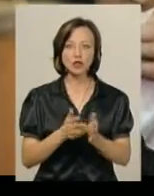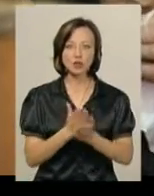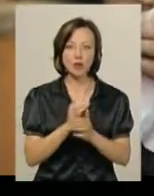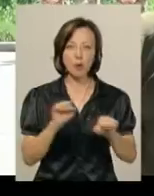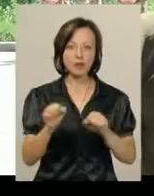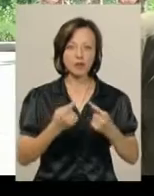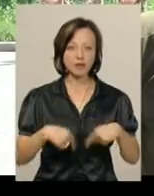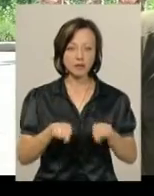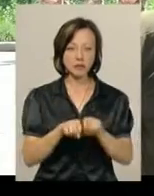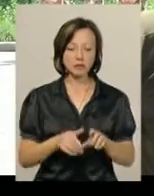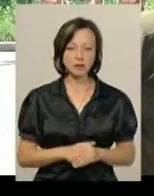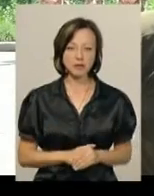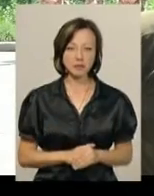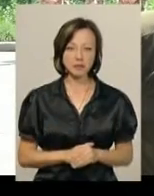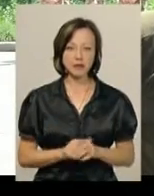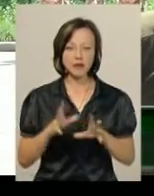відділення.